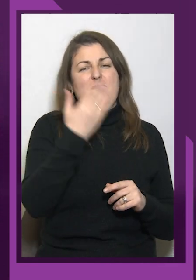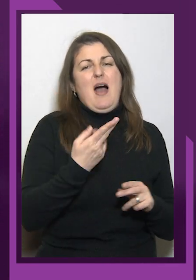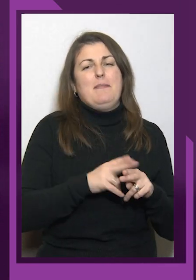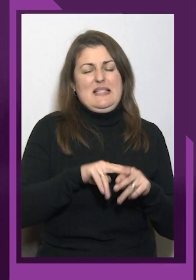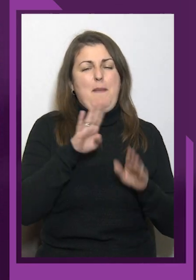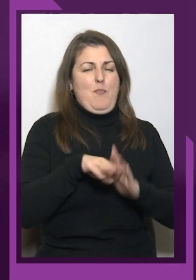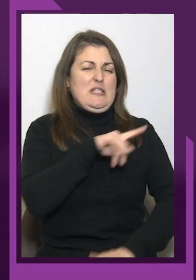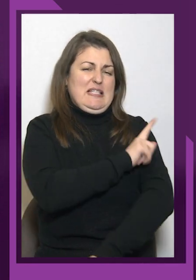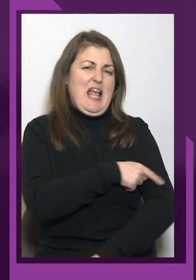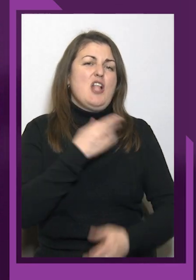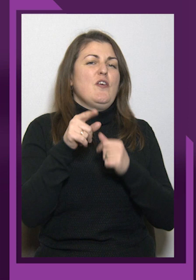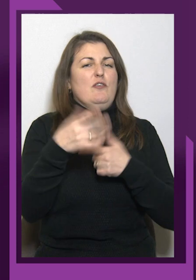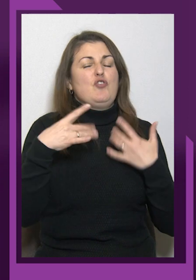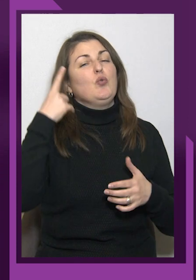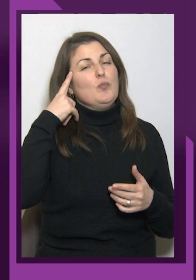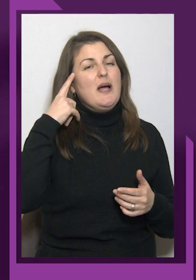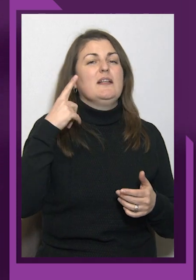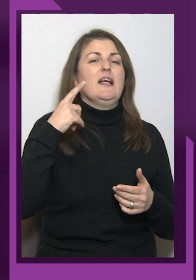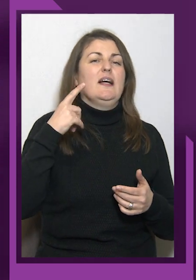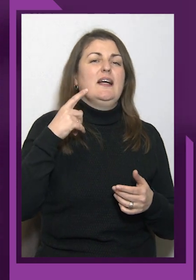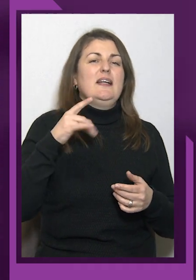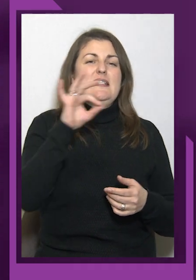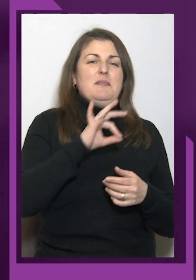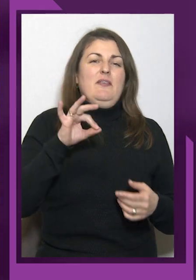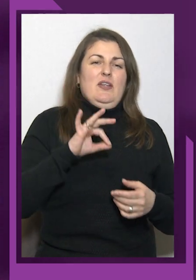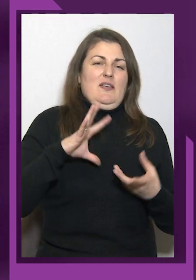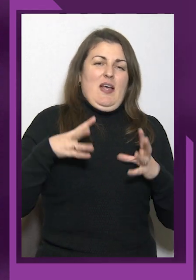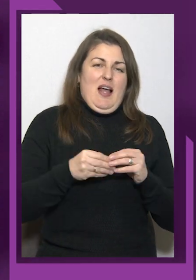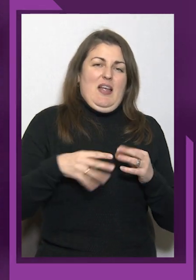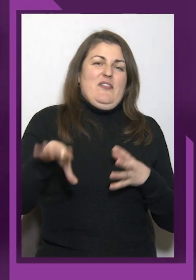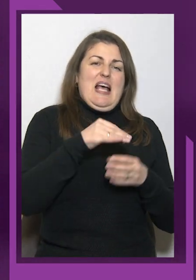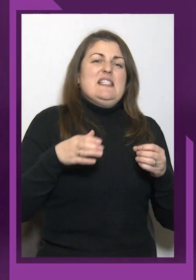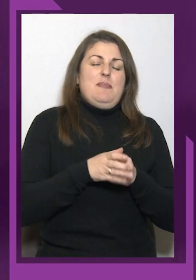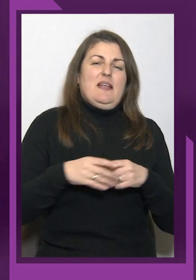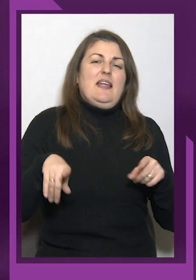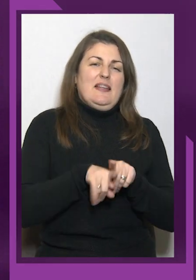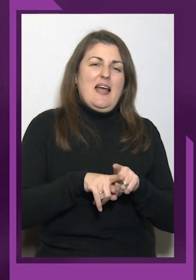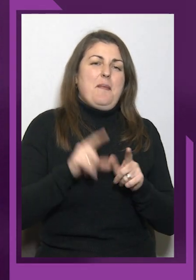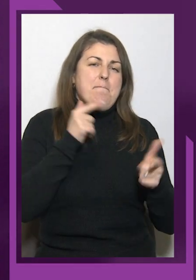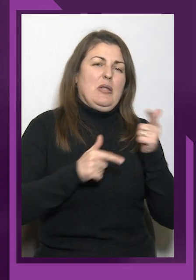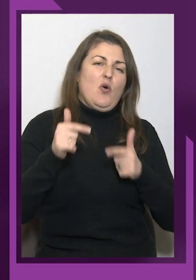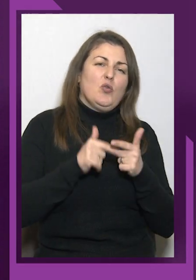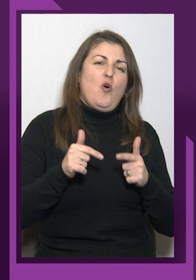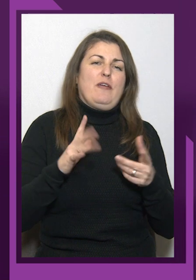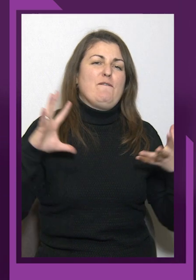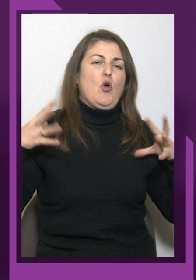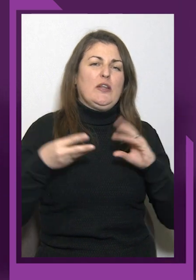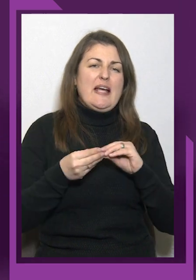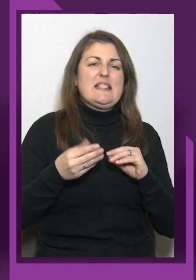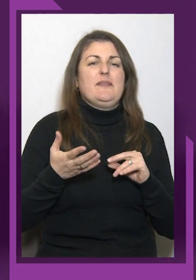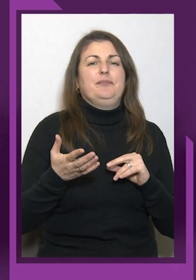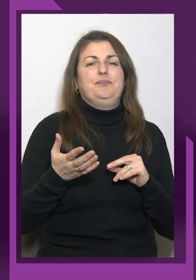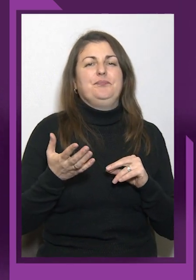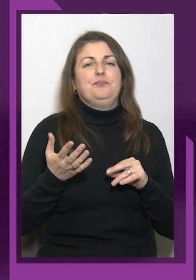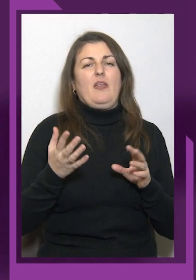з приводу, ну і взагалі, вся збірна, так, з приводу і підготовки в контексті вже Парижу 2024, тому що менше,